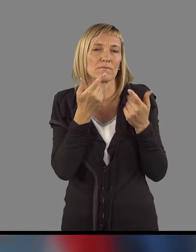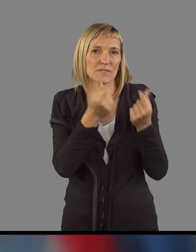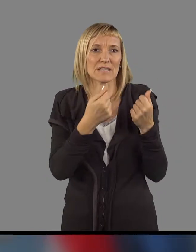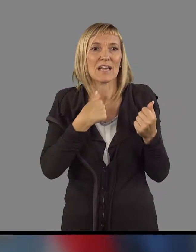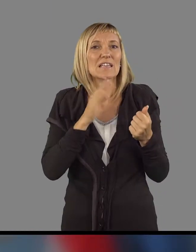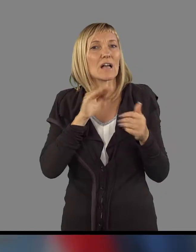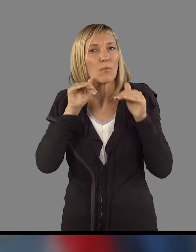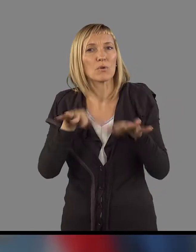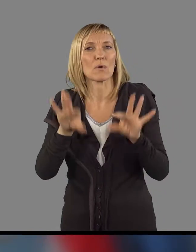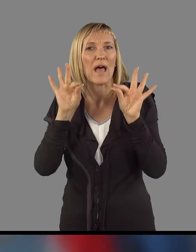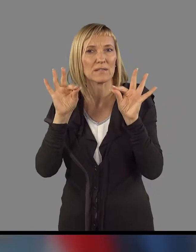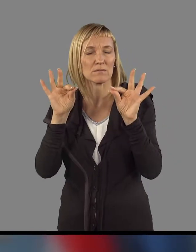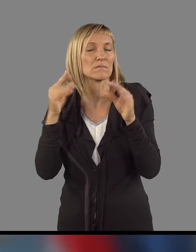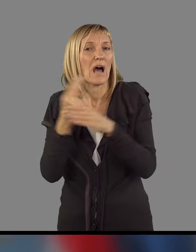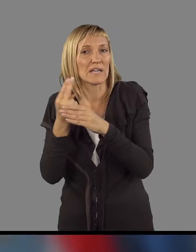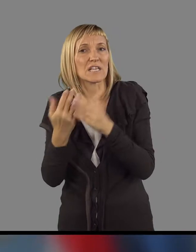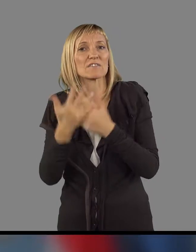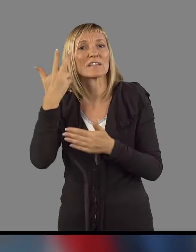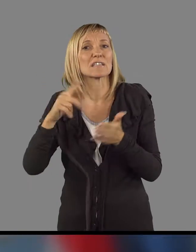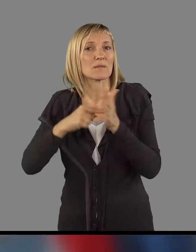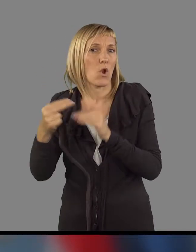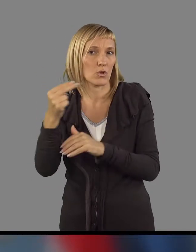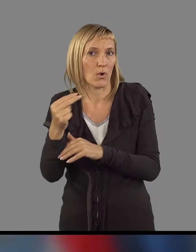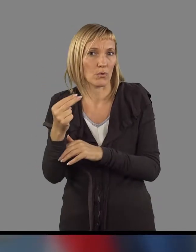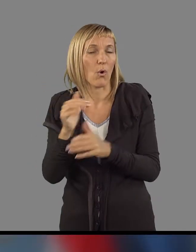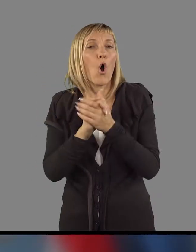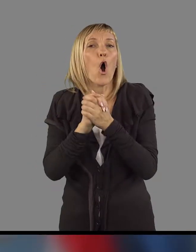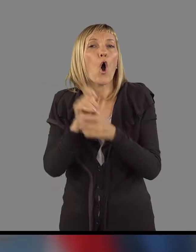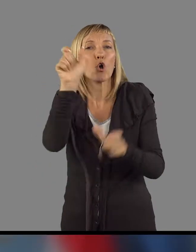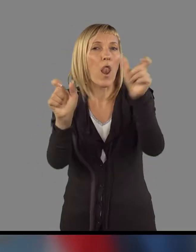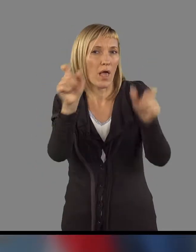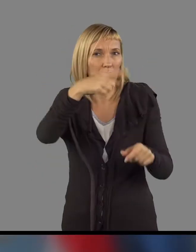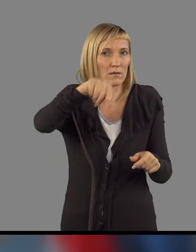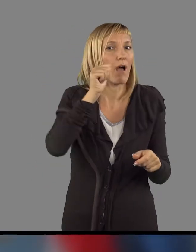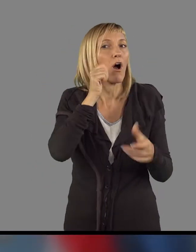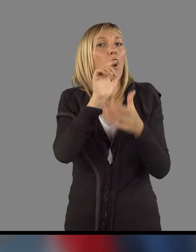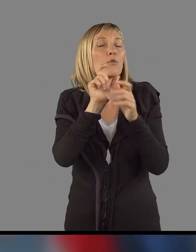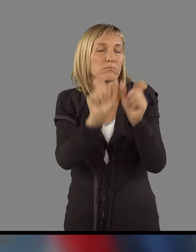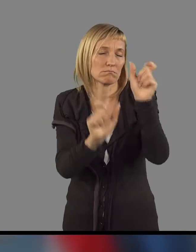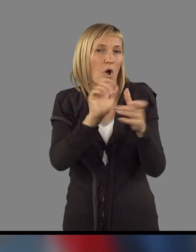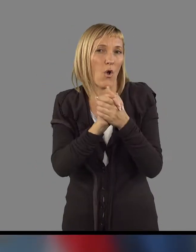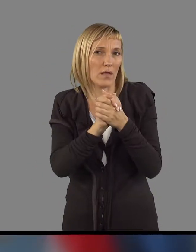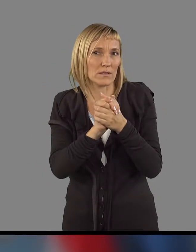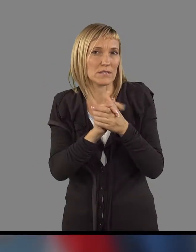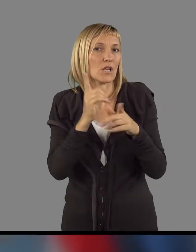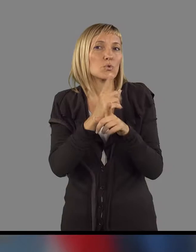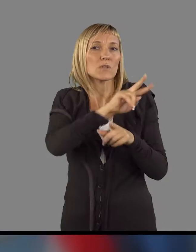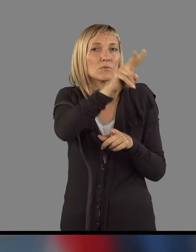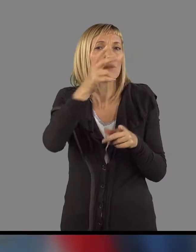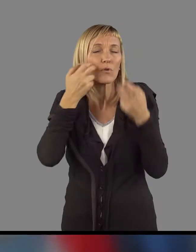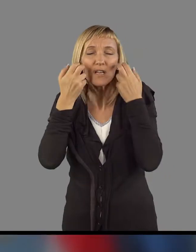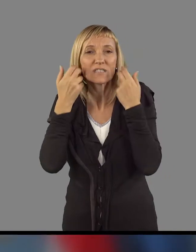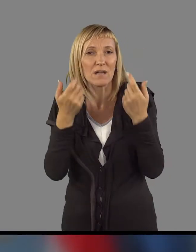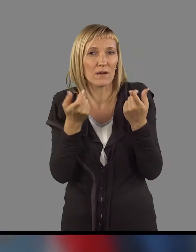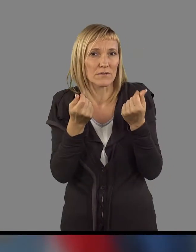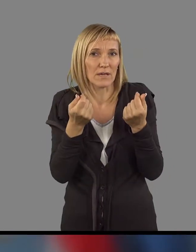poiskati notrnih rezerv za dobrih 30 milijonov evrov. Kolegi in kolegice, ravno tako. V ukviru tega